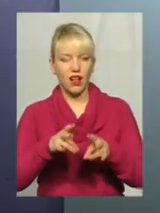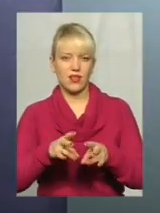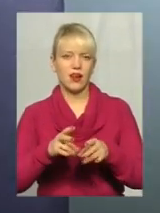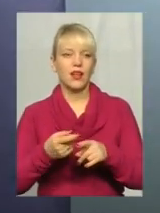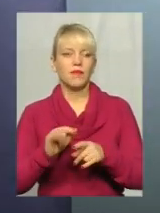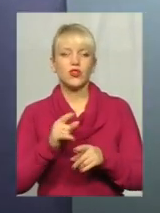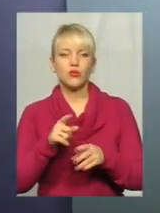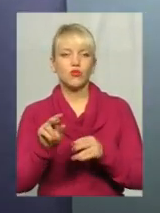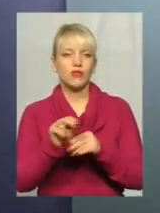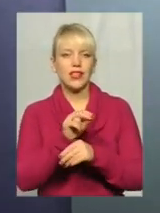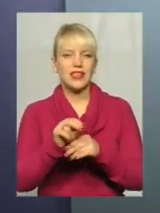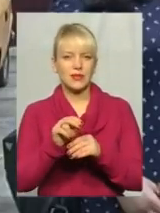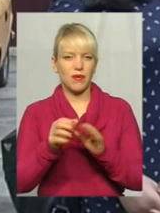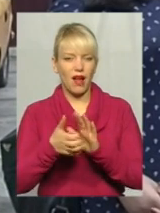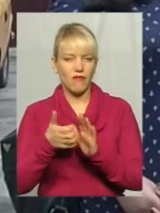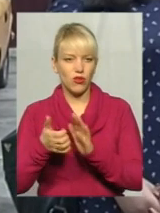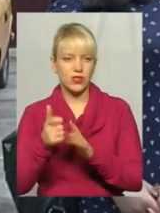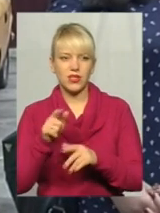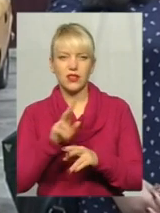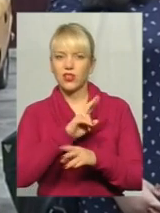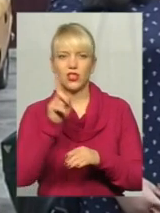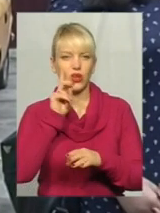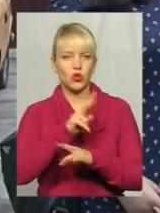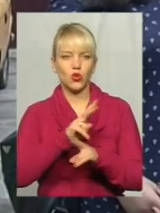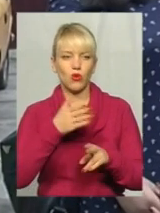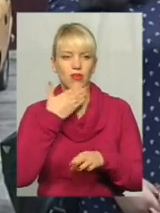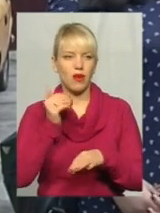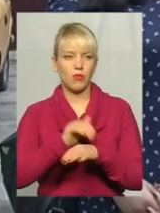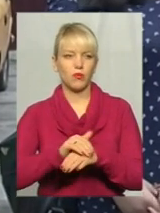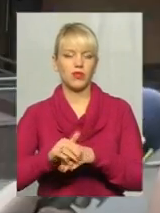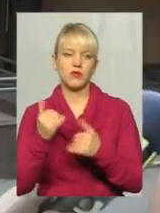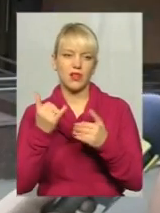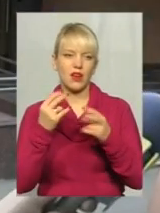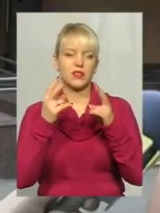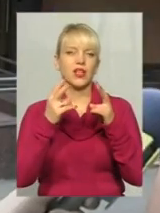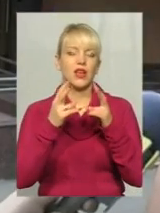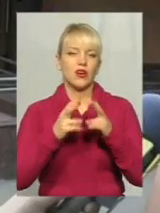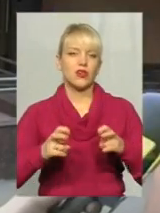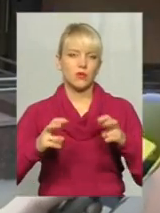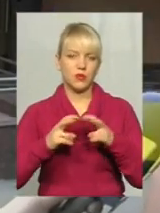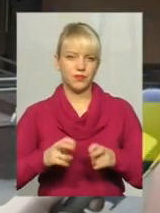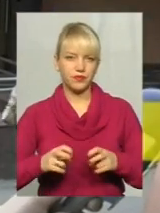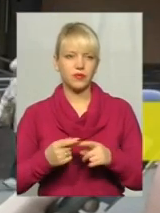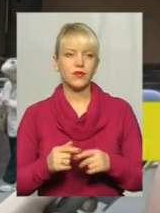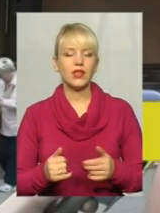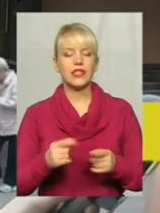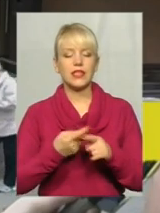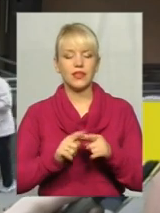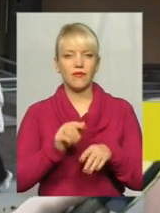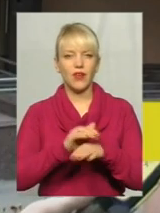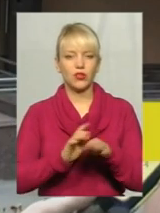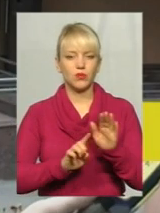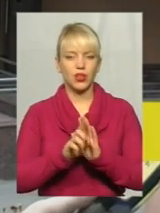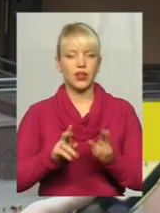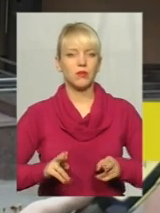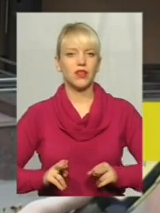помітив? І з цим нині розбираються правоохоронці. За цим фактом слідці вже розпочали кримінальне провадження за частиною